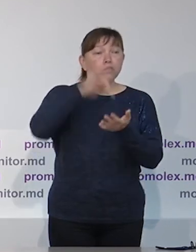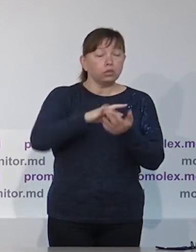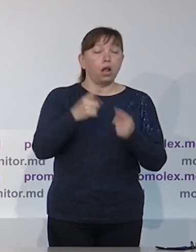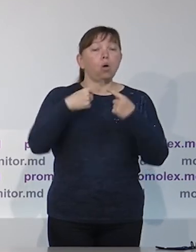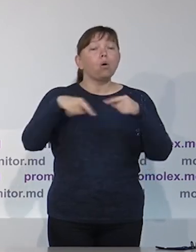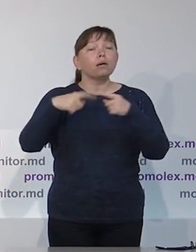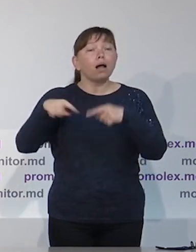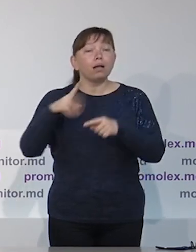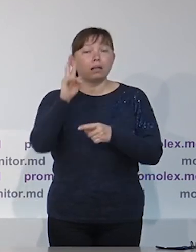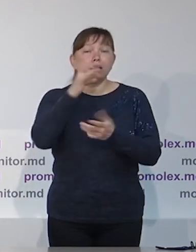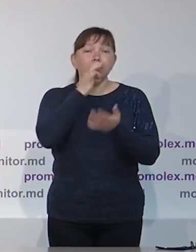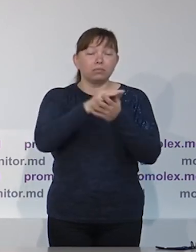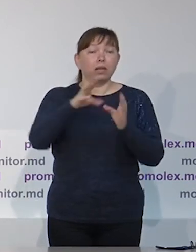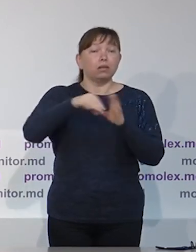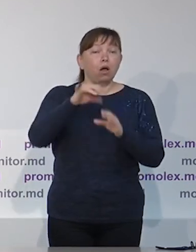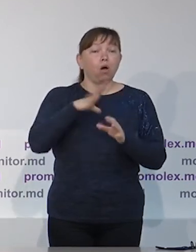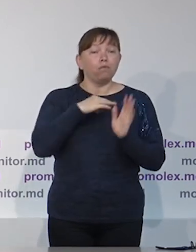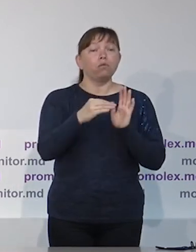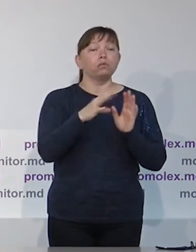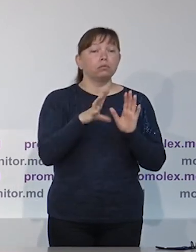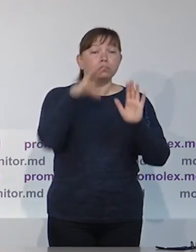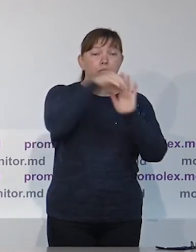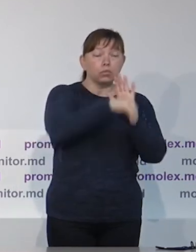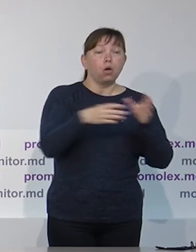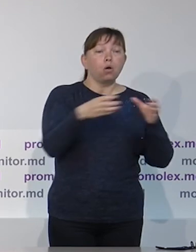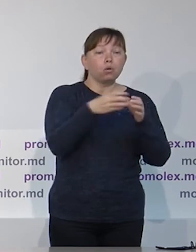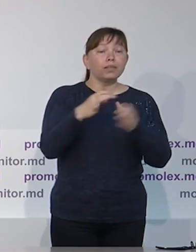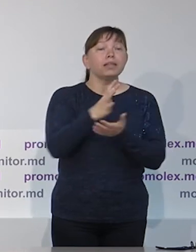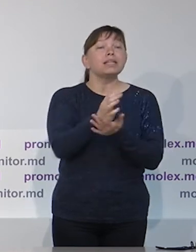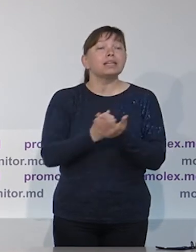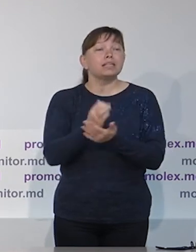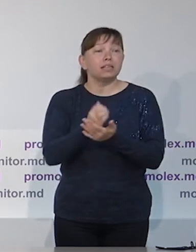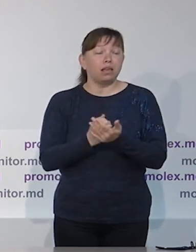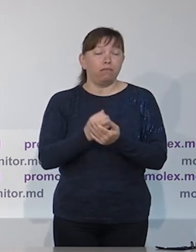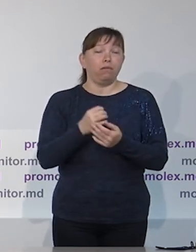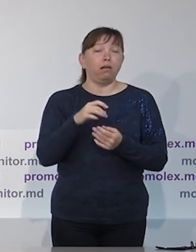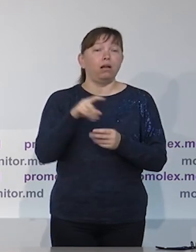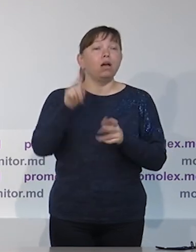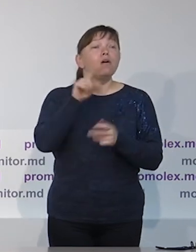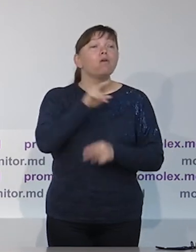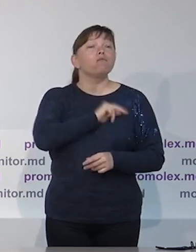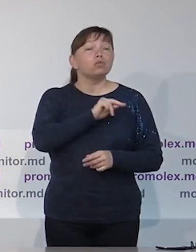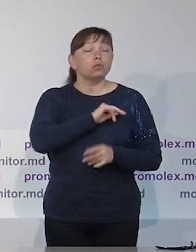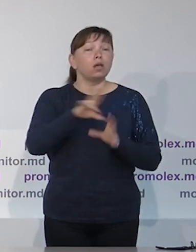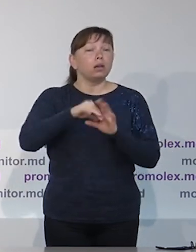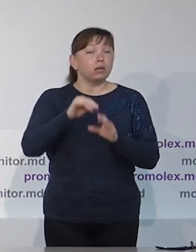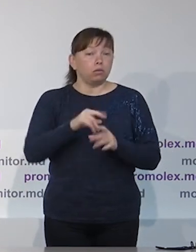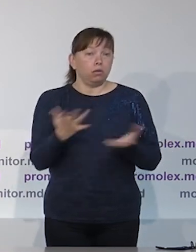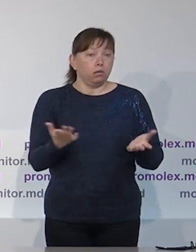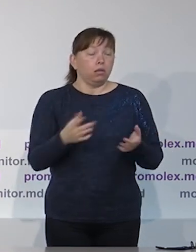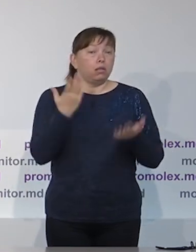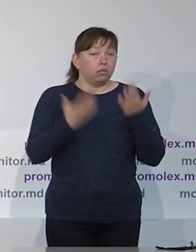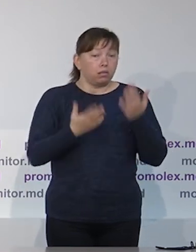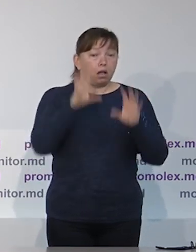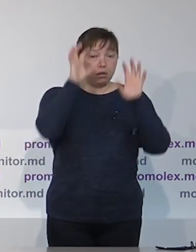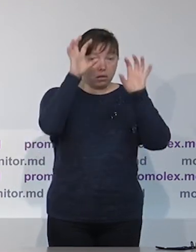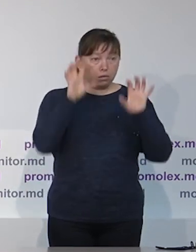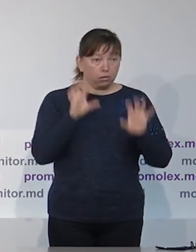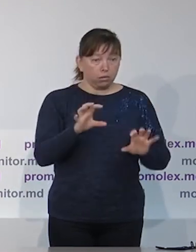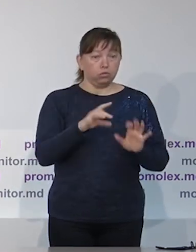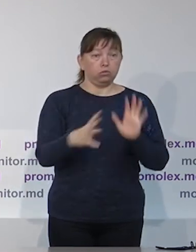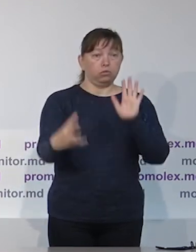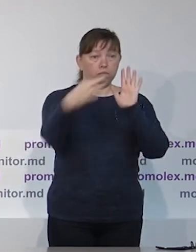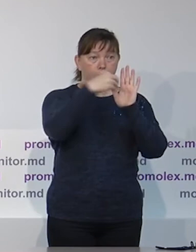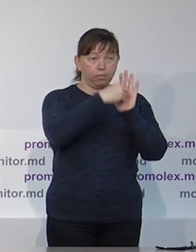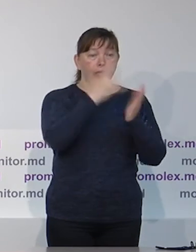местные органы власти, местные советы не выполнили свою обязанность по назначению членов.